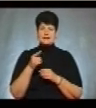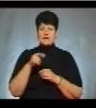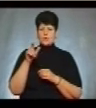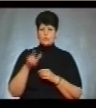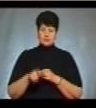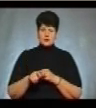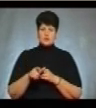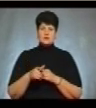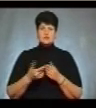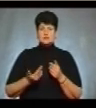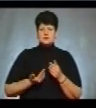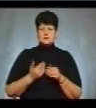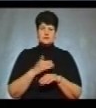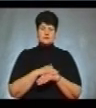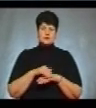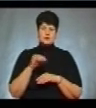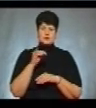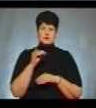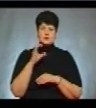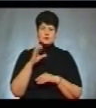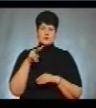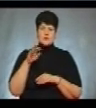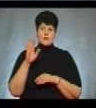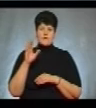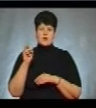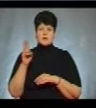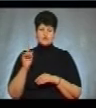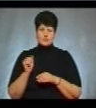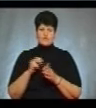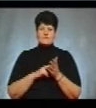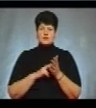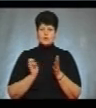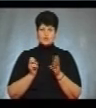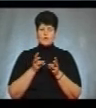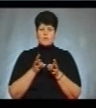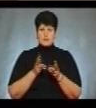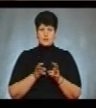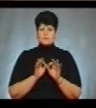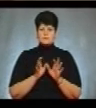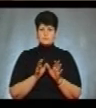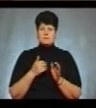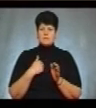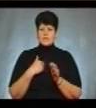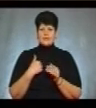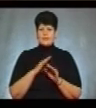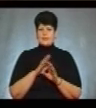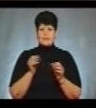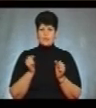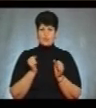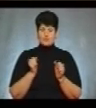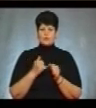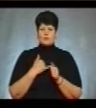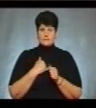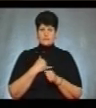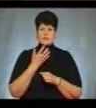Долгошеєва мешкає на вулиці Юліуша Словацького. Відключення опалення вона коментує так. «Мені не холодно, там тепло,